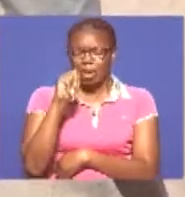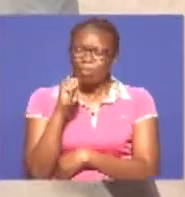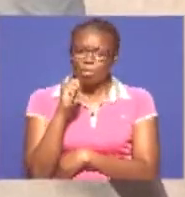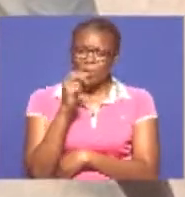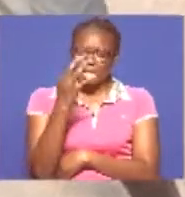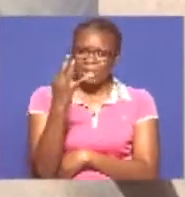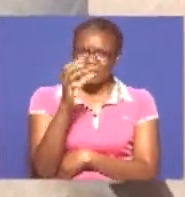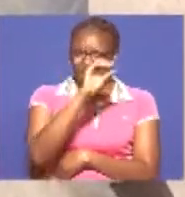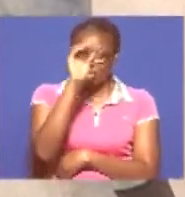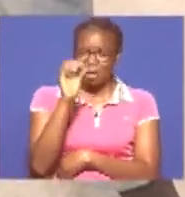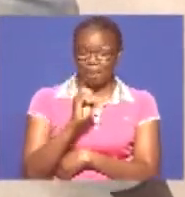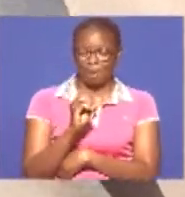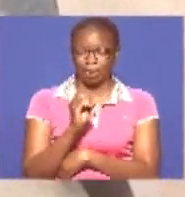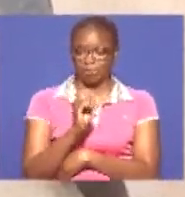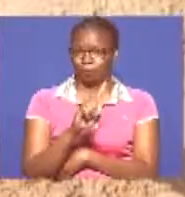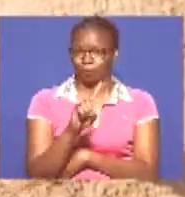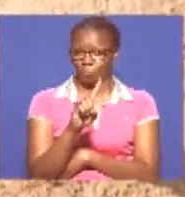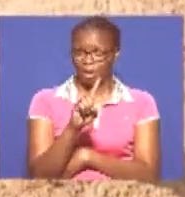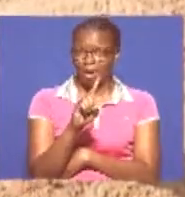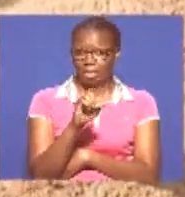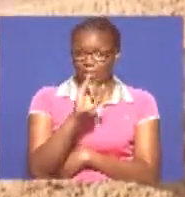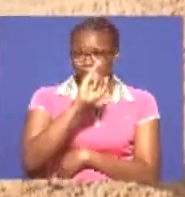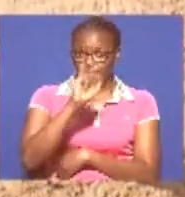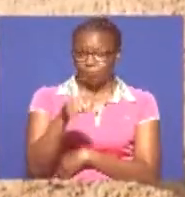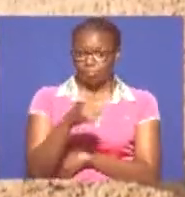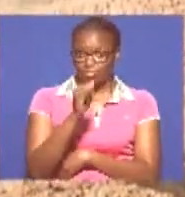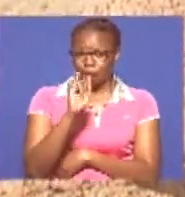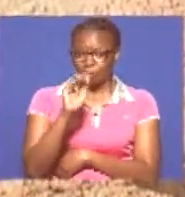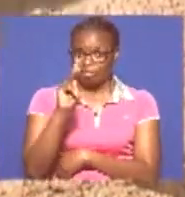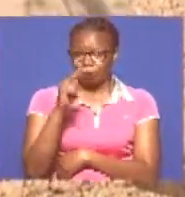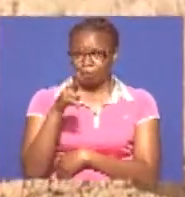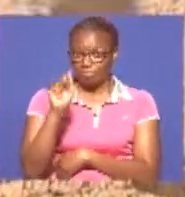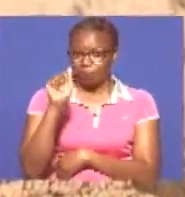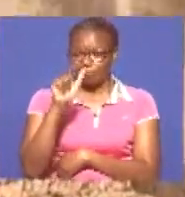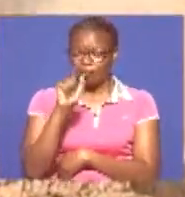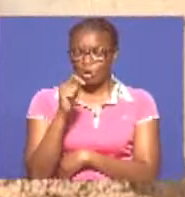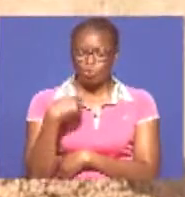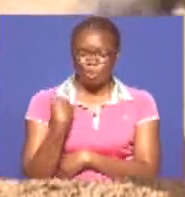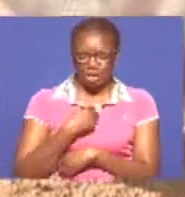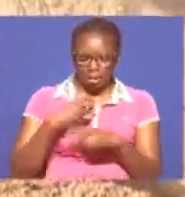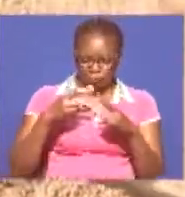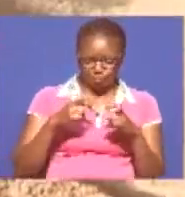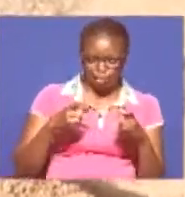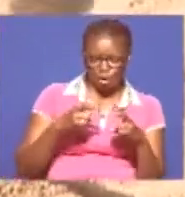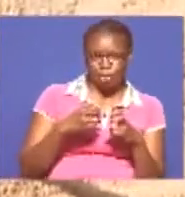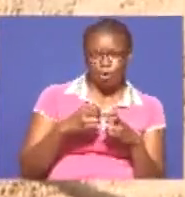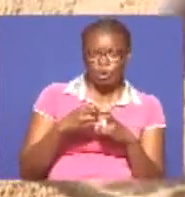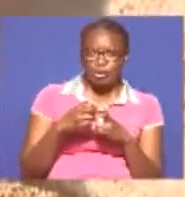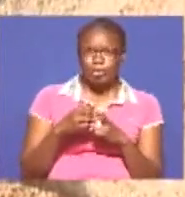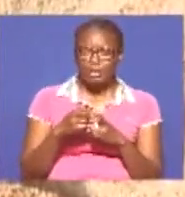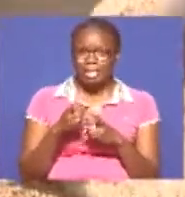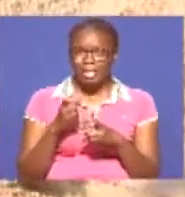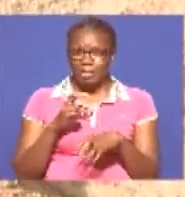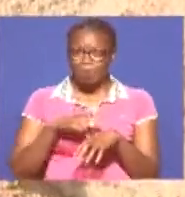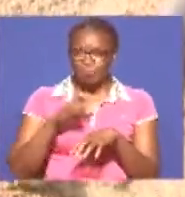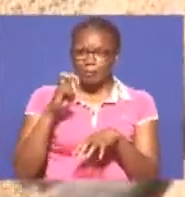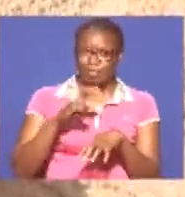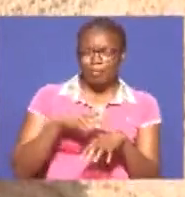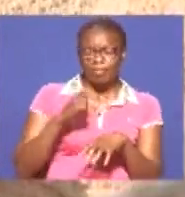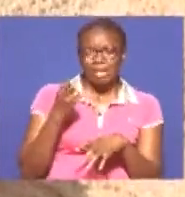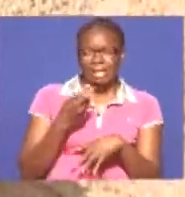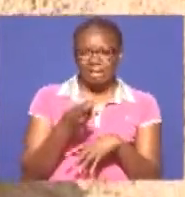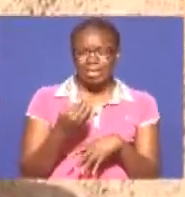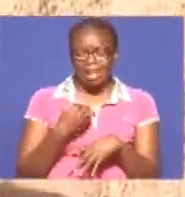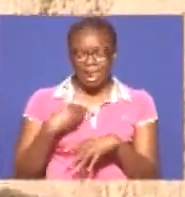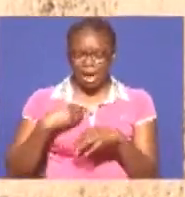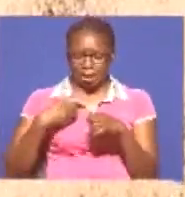Lakini, Jake, tumefanya utafiti Tumefanya utafiti na cricket Cricket, cricket hiko na